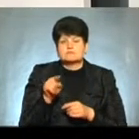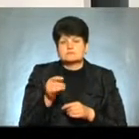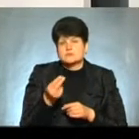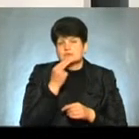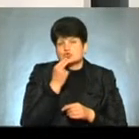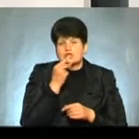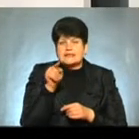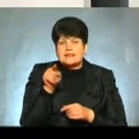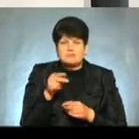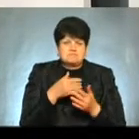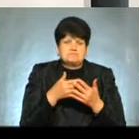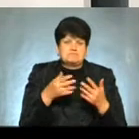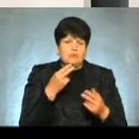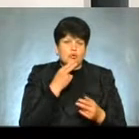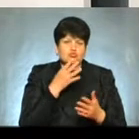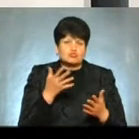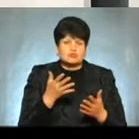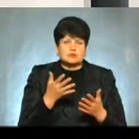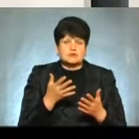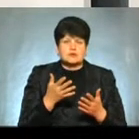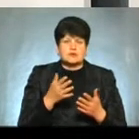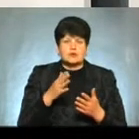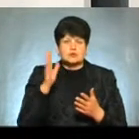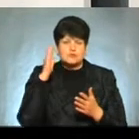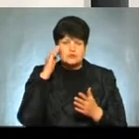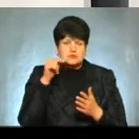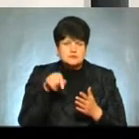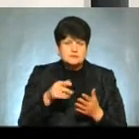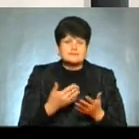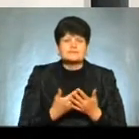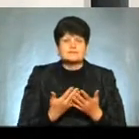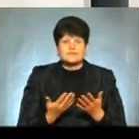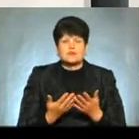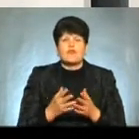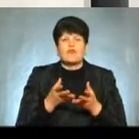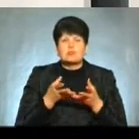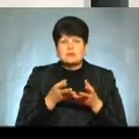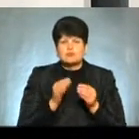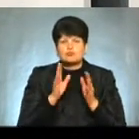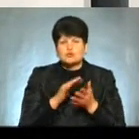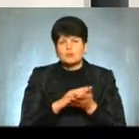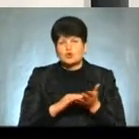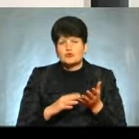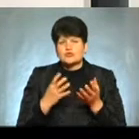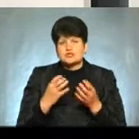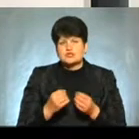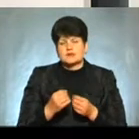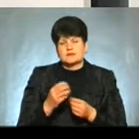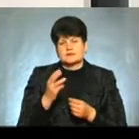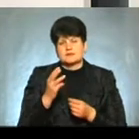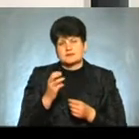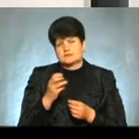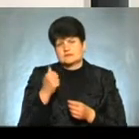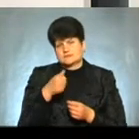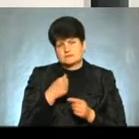продуктів, водій до сих пор попадає Плив Чорнобиля буде продовжуватися як мінімум 400 років І